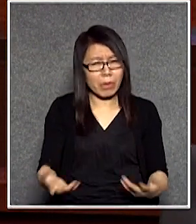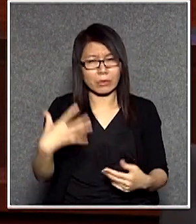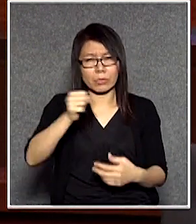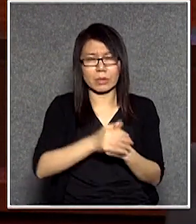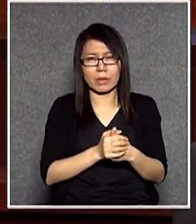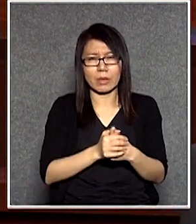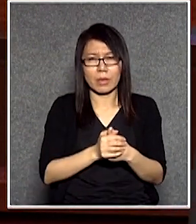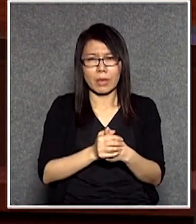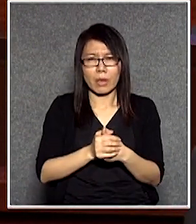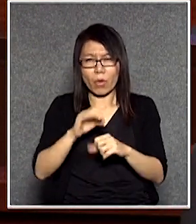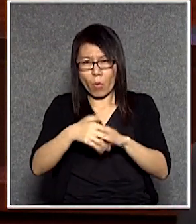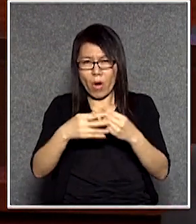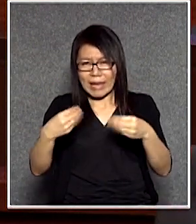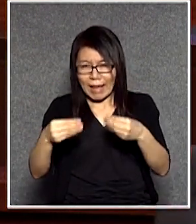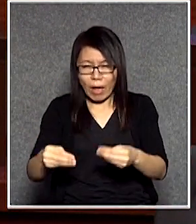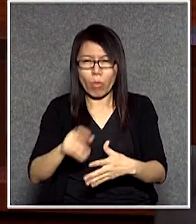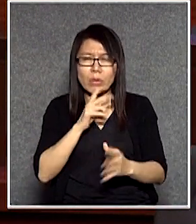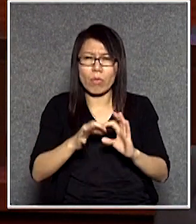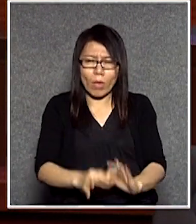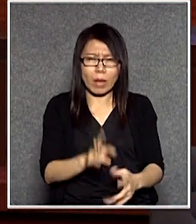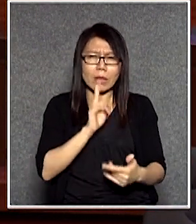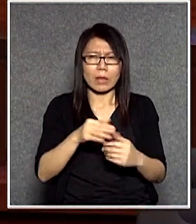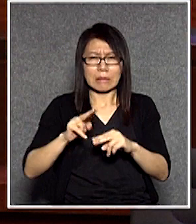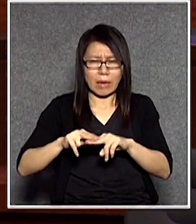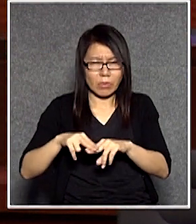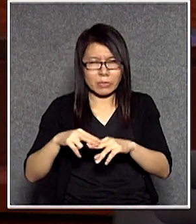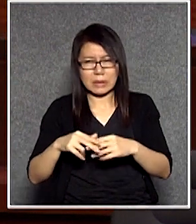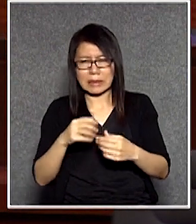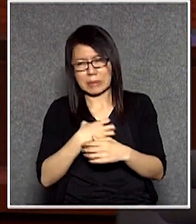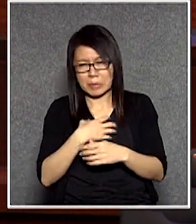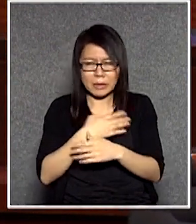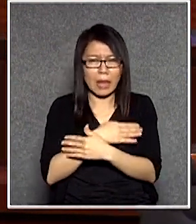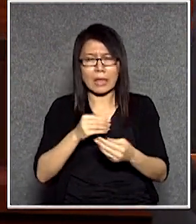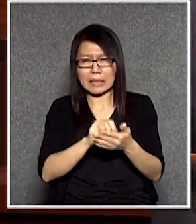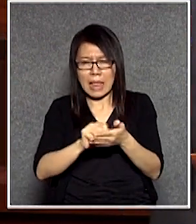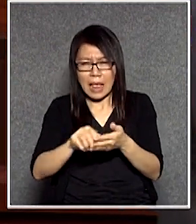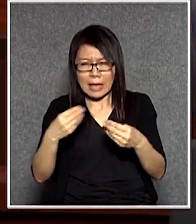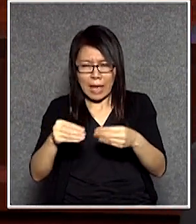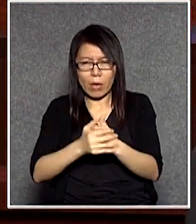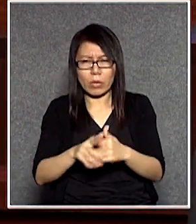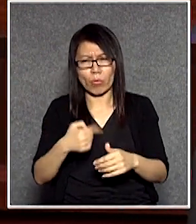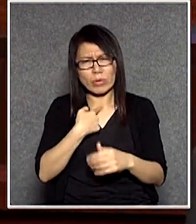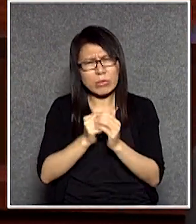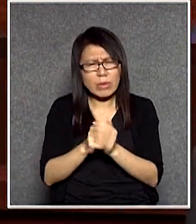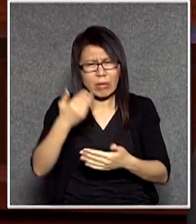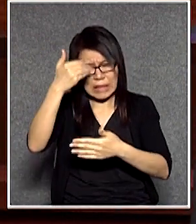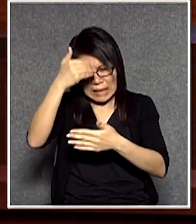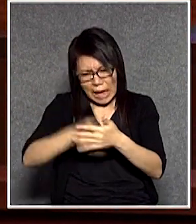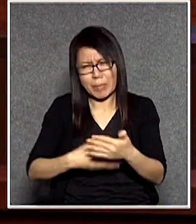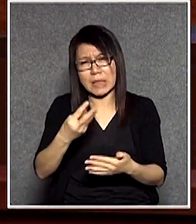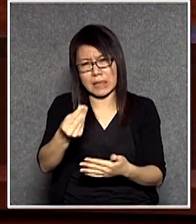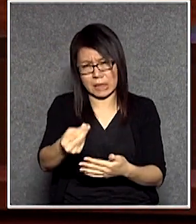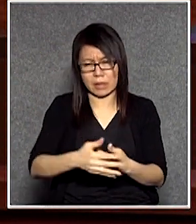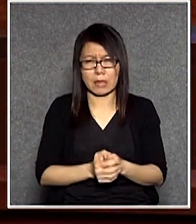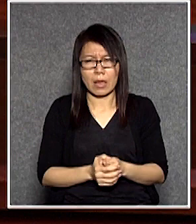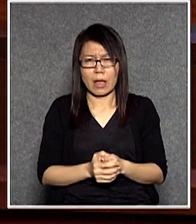搞些國情教育國民教育是不是喂我要求你減回這些錢大哥你